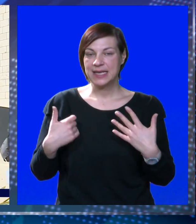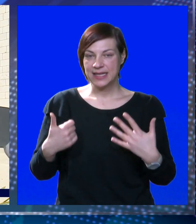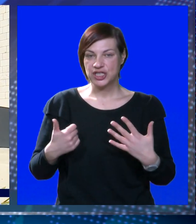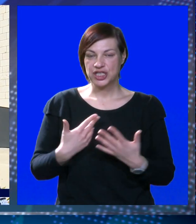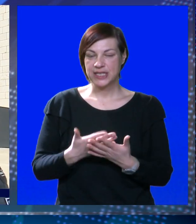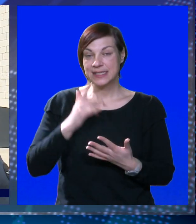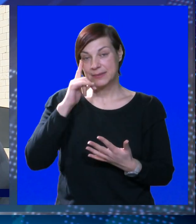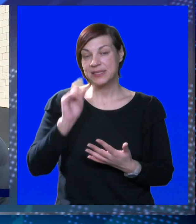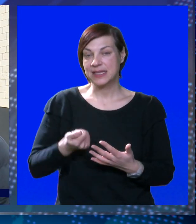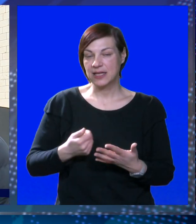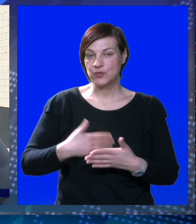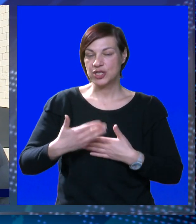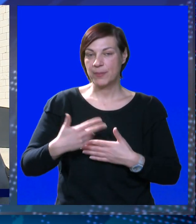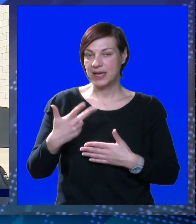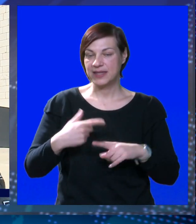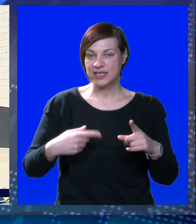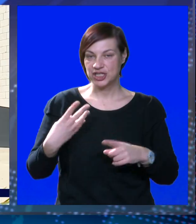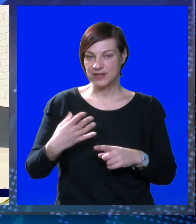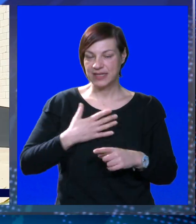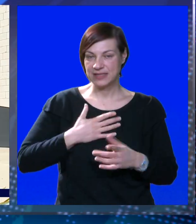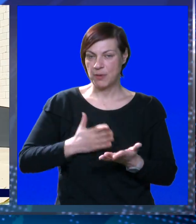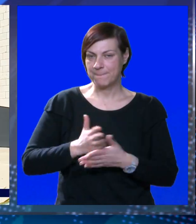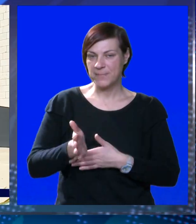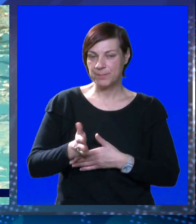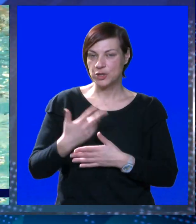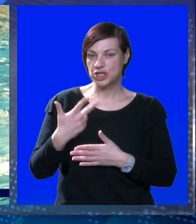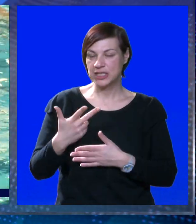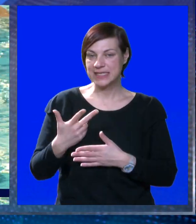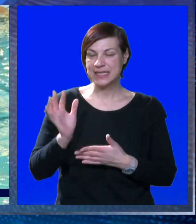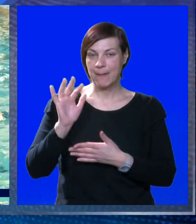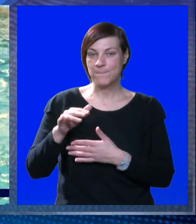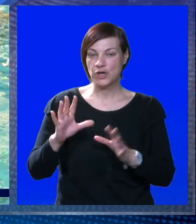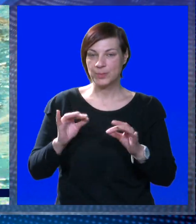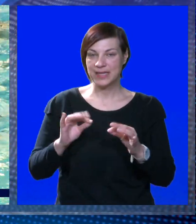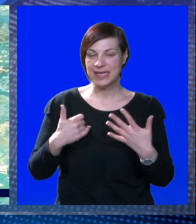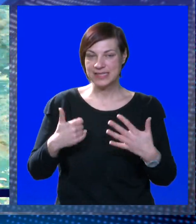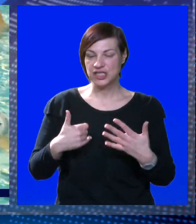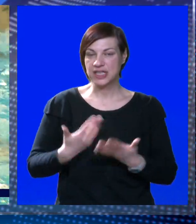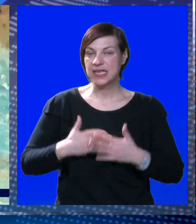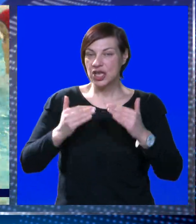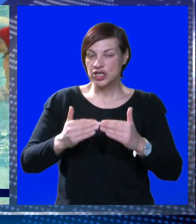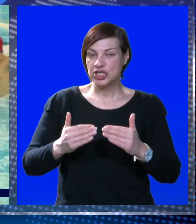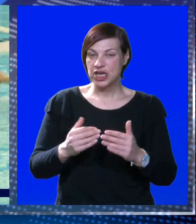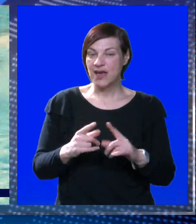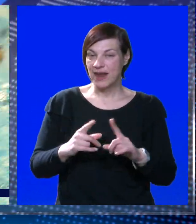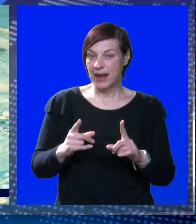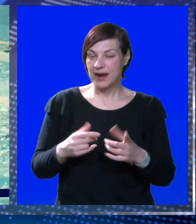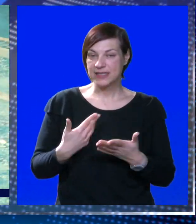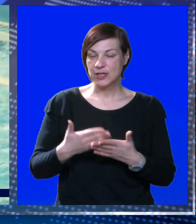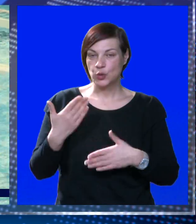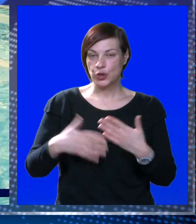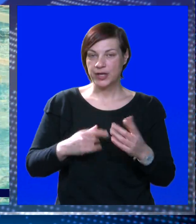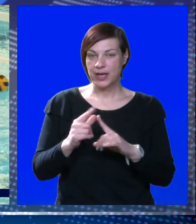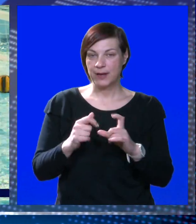7-6 i mislim da je ključna bila ta treća četvrtina gdje smo mi pošli sa tri pogotka na 10-6 i održavali tu prednost.